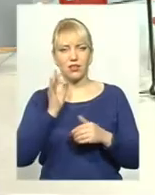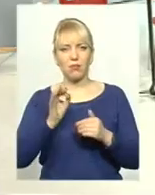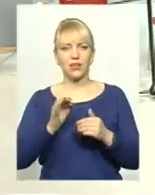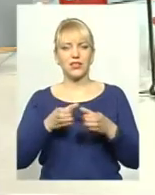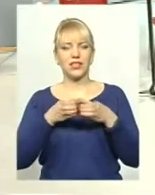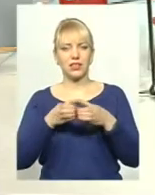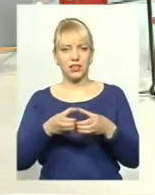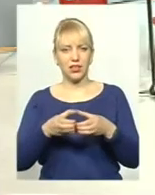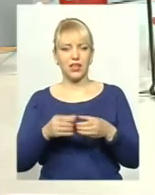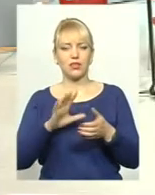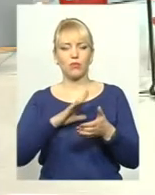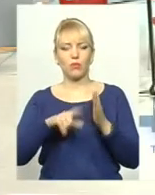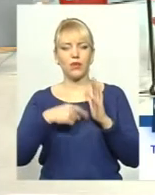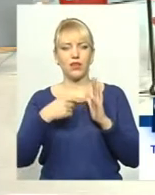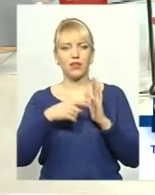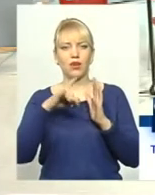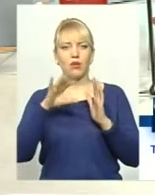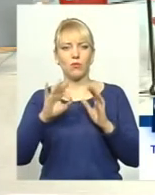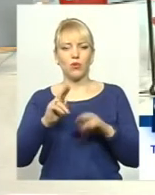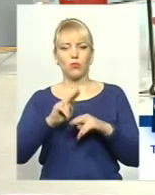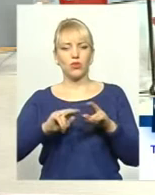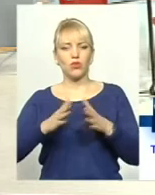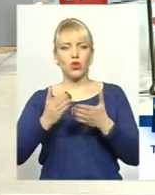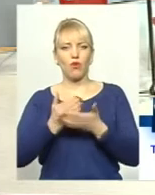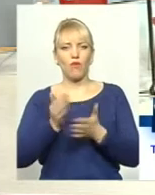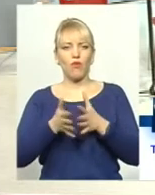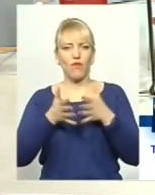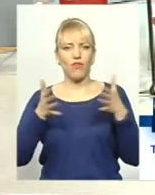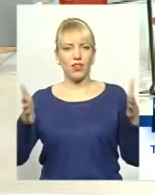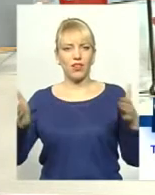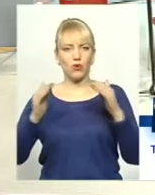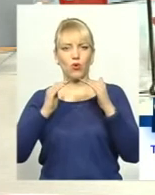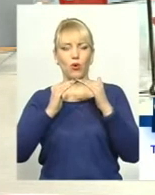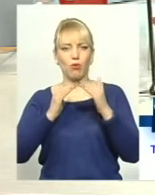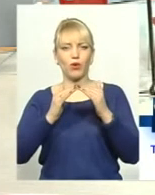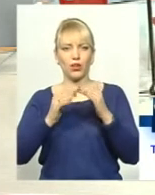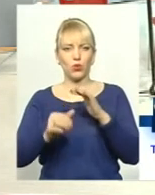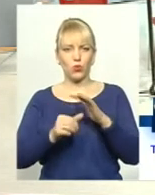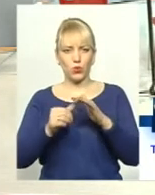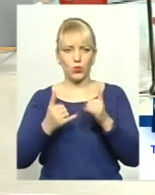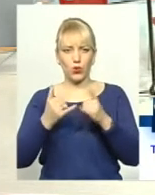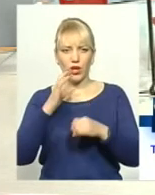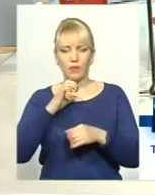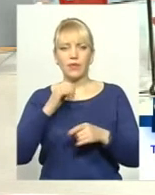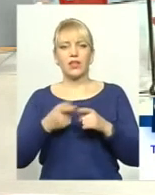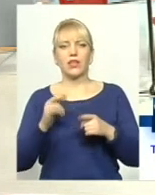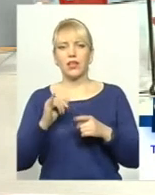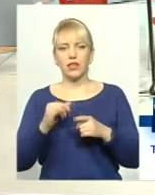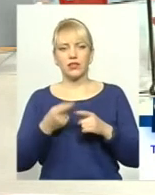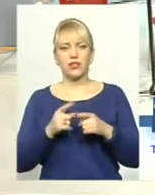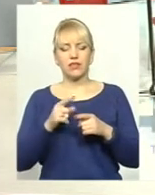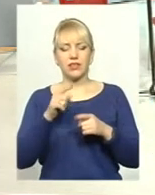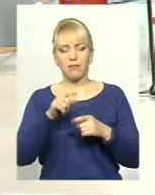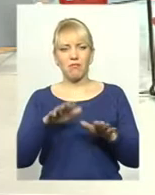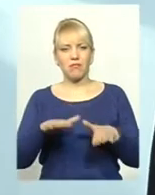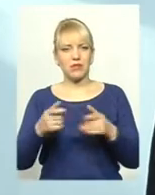питання про будівництво нового великого притулку, яке вирішить проблеми міста, тому що цей притулок маленький, територія там обмежена,